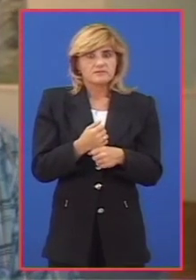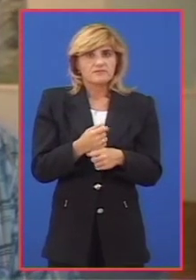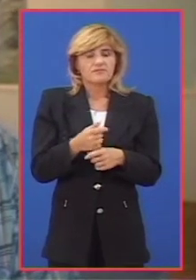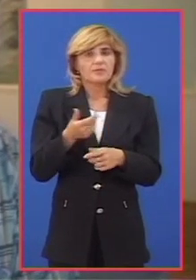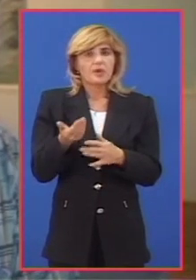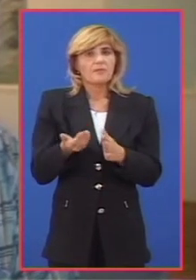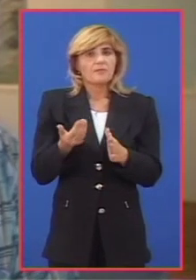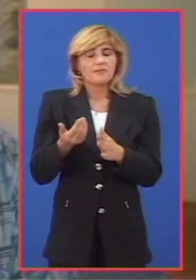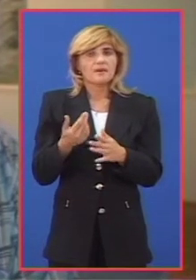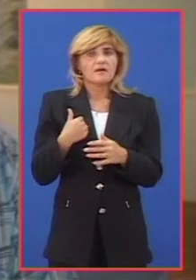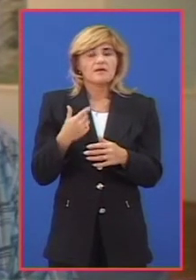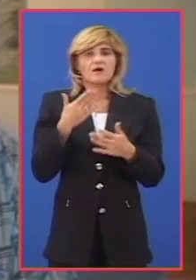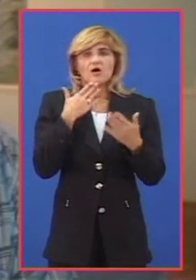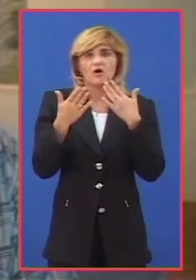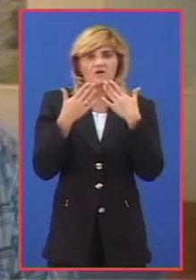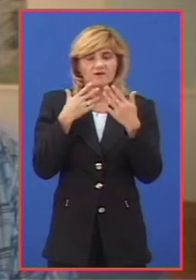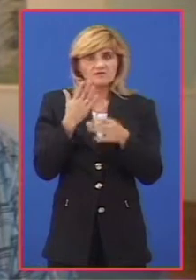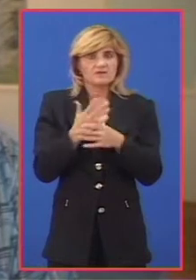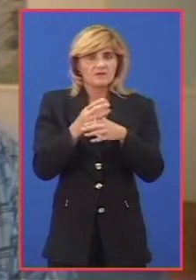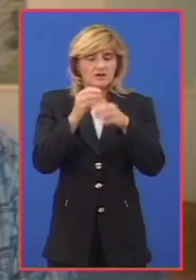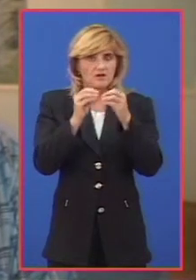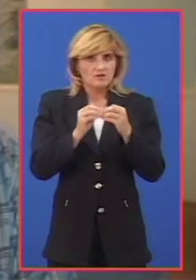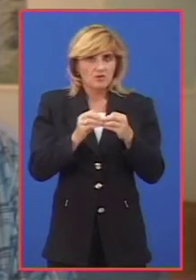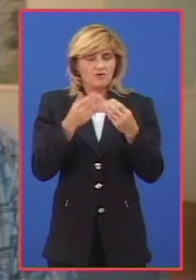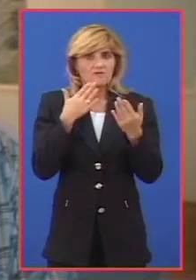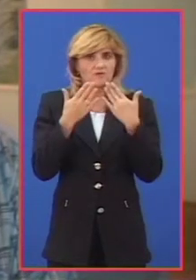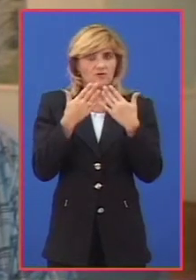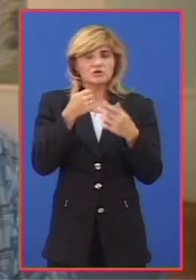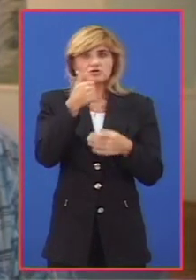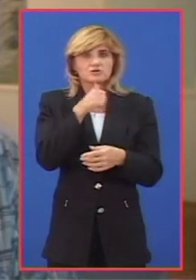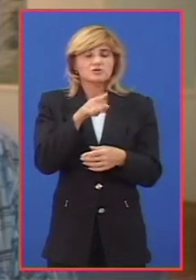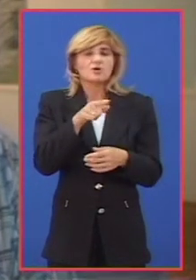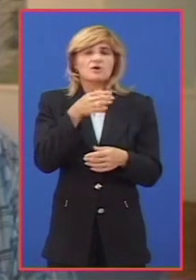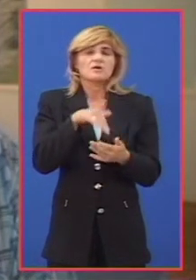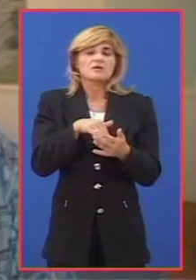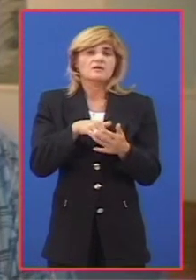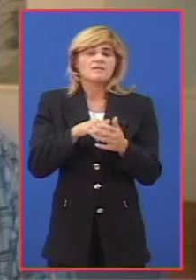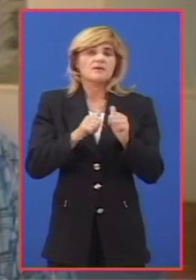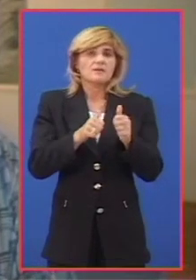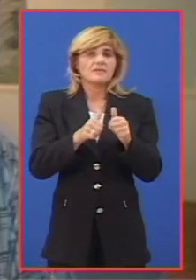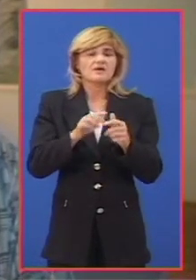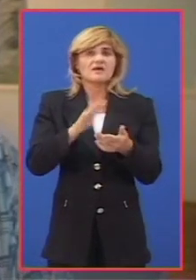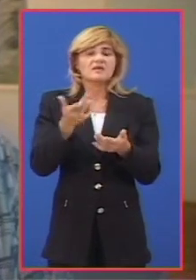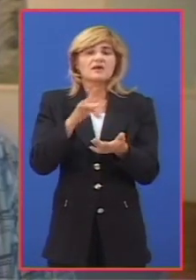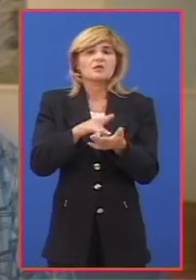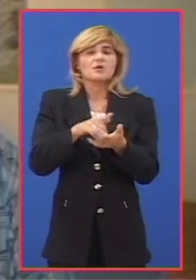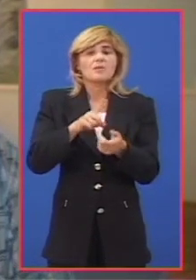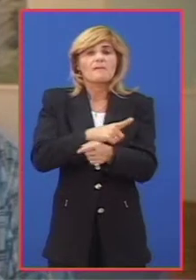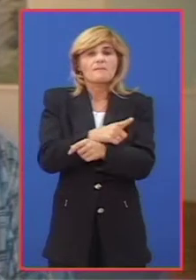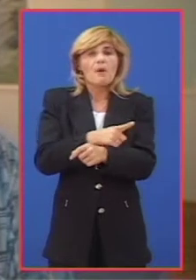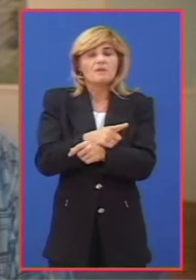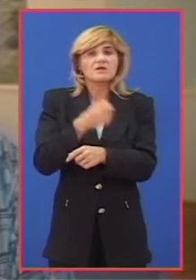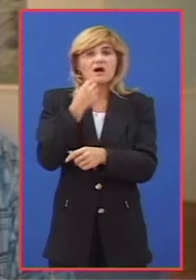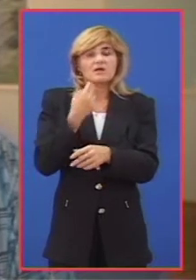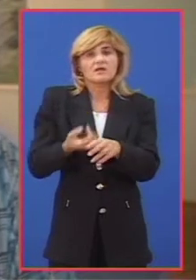pre na preskonferencije značajno to da da pomoći nemožemo uvek tamo gdje u tom momentu kada